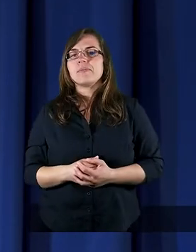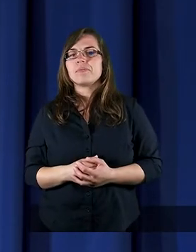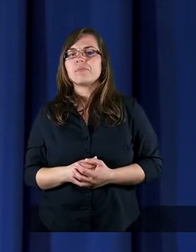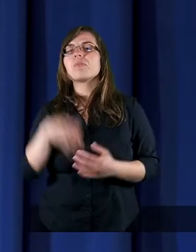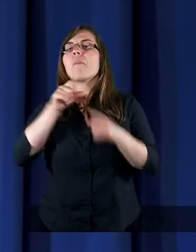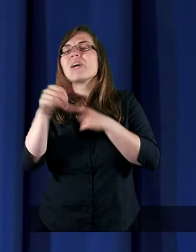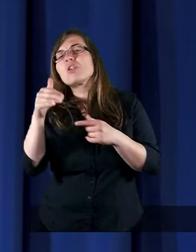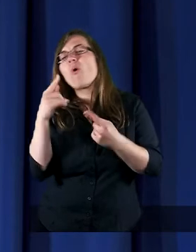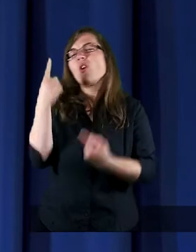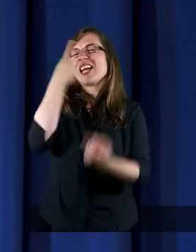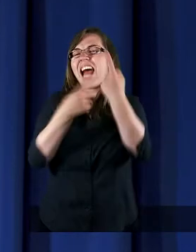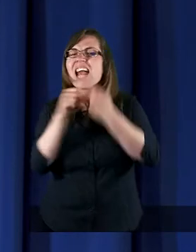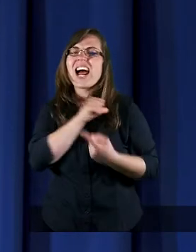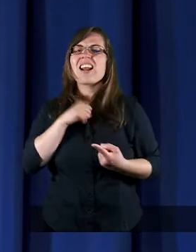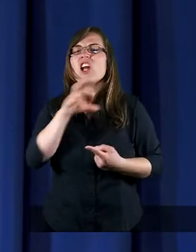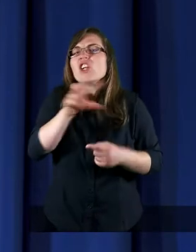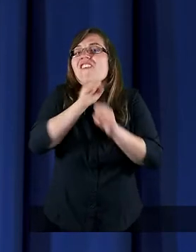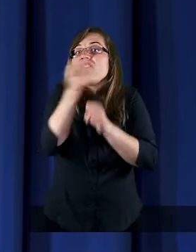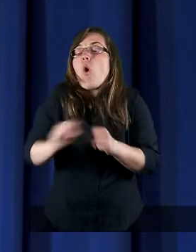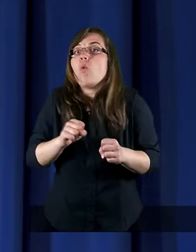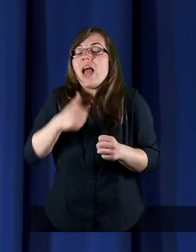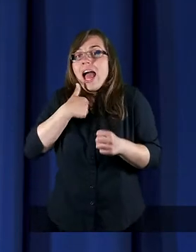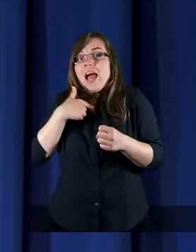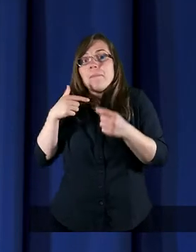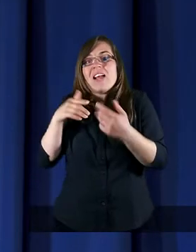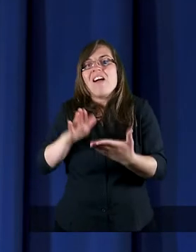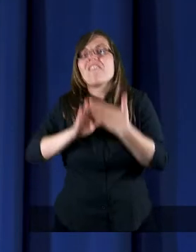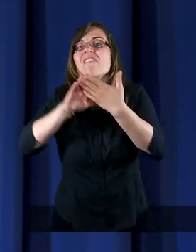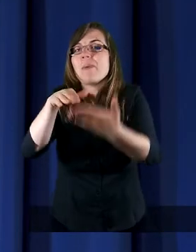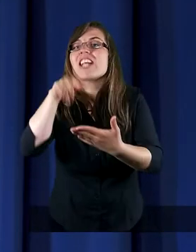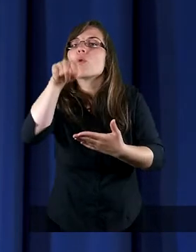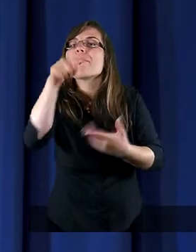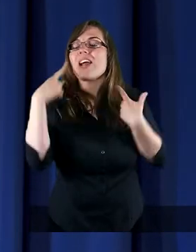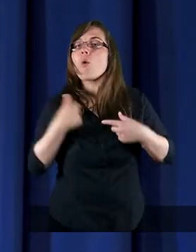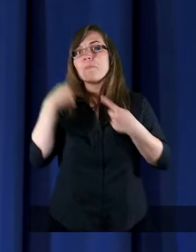Być może zastanawiacie się, czy w ogóle tej osobie wybaczyliście kiedykolwiek.